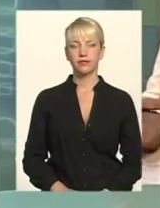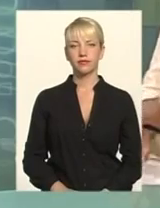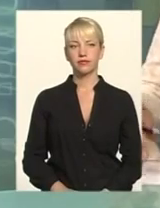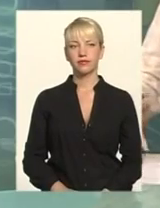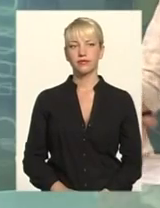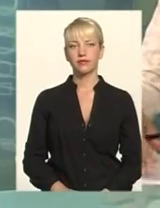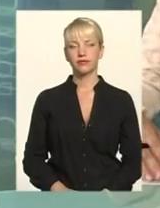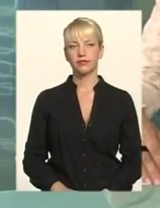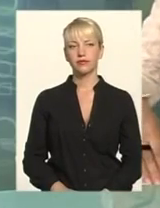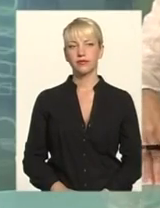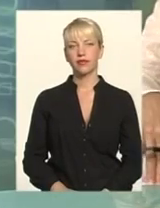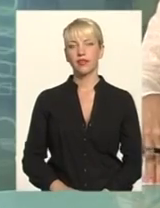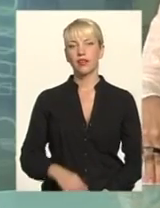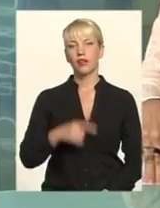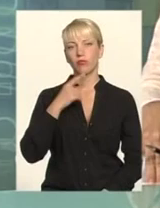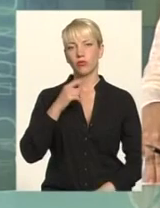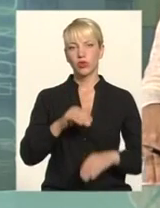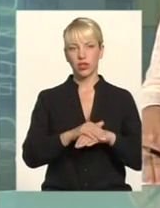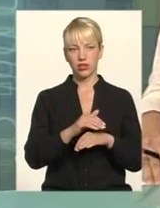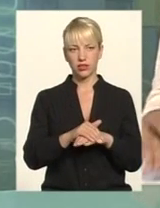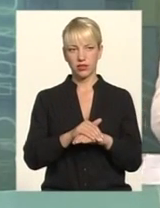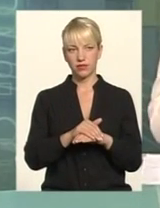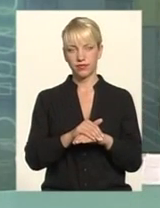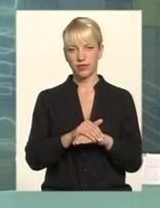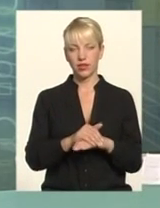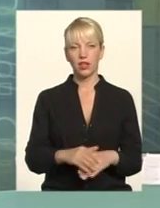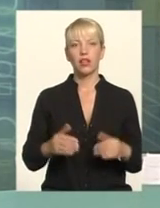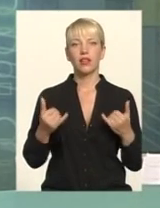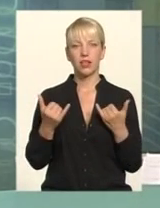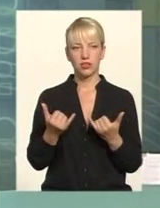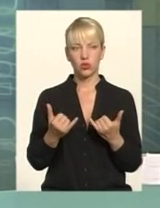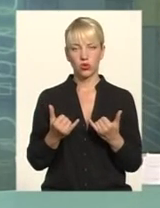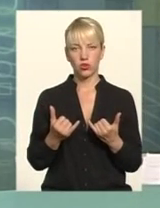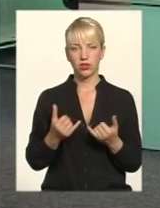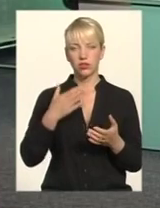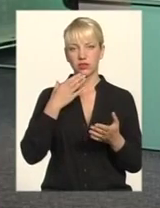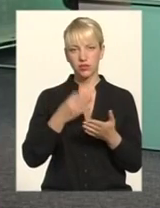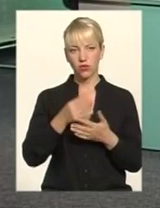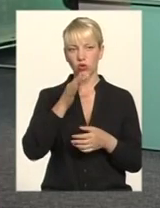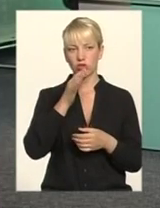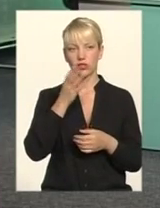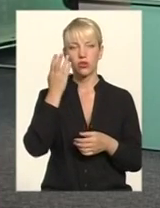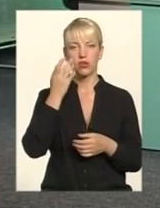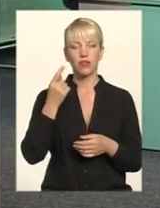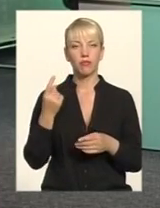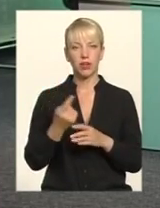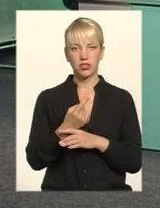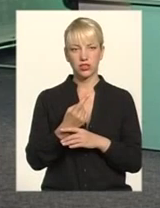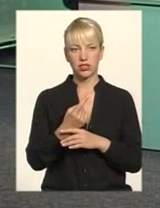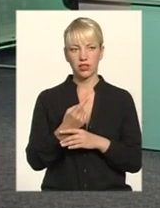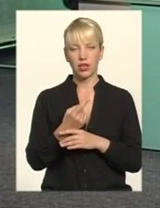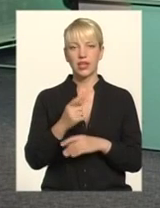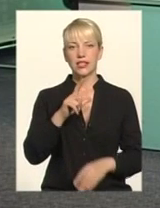Пане Оліме, скажіть, будь ласка, на сьогодні, свого часу, коли вперше Михайло